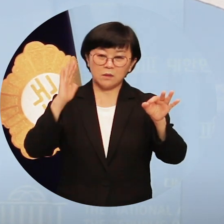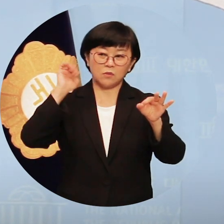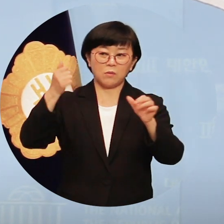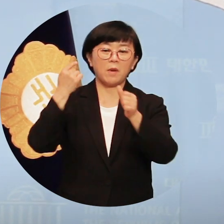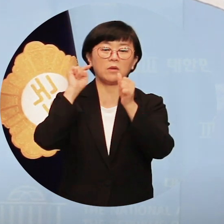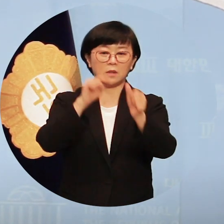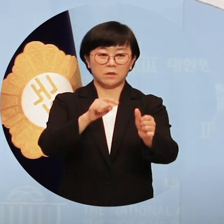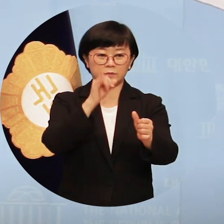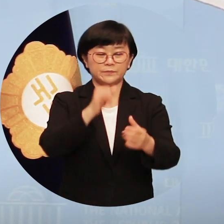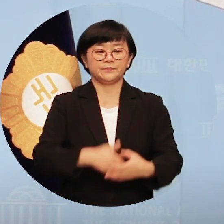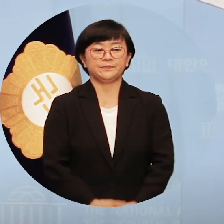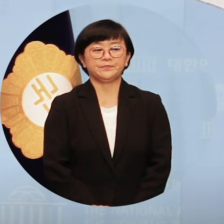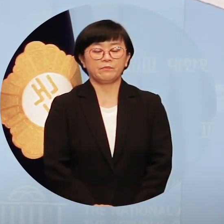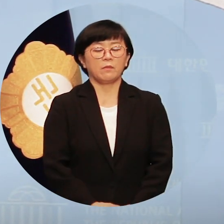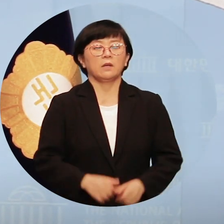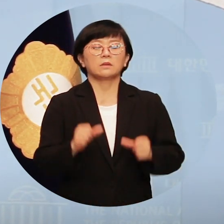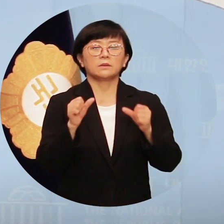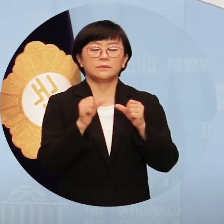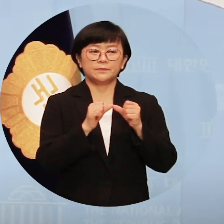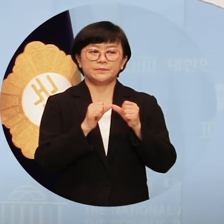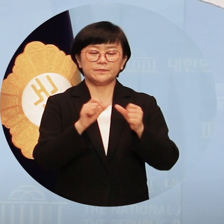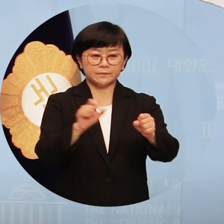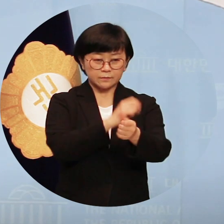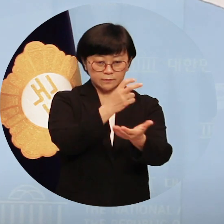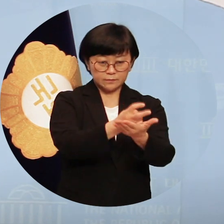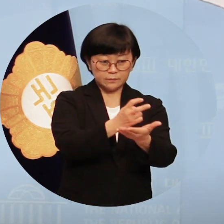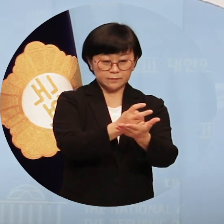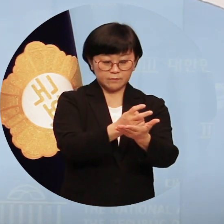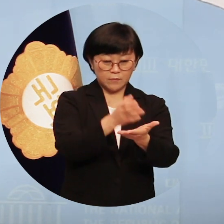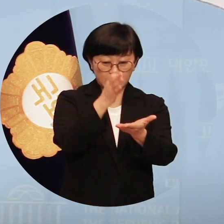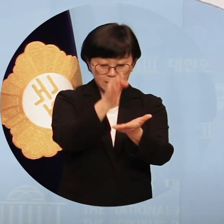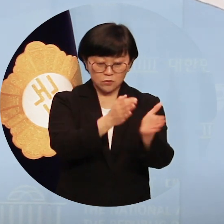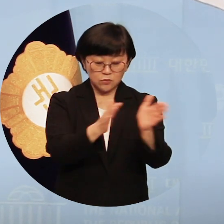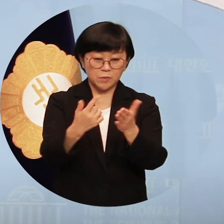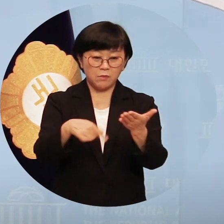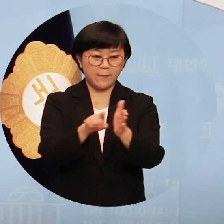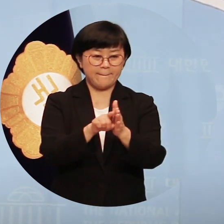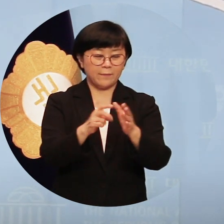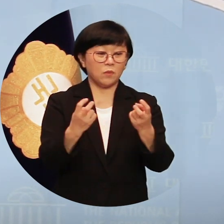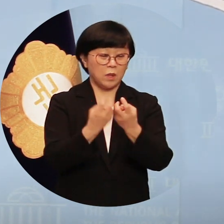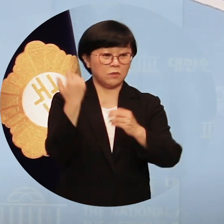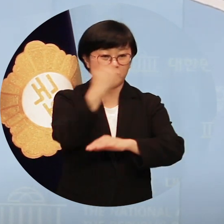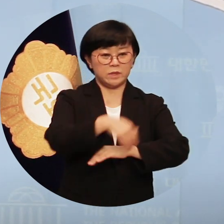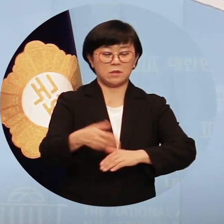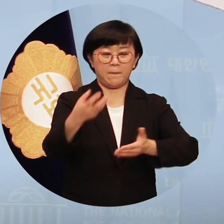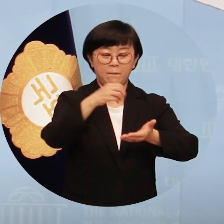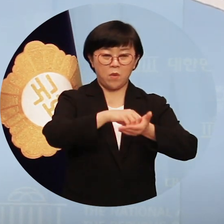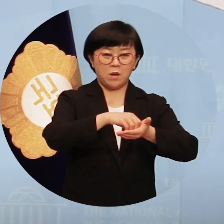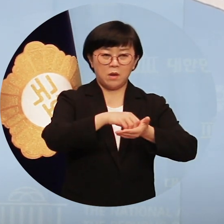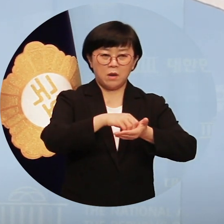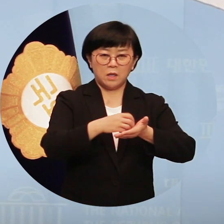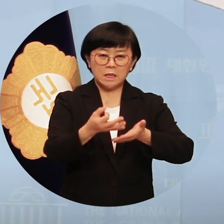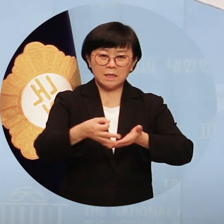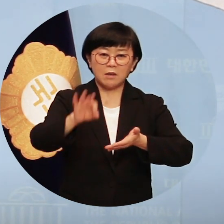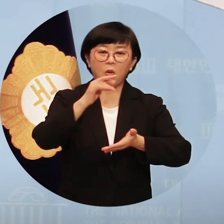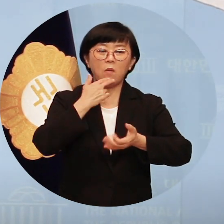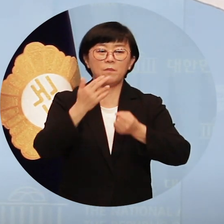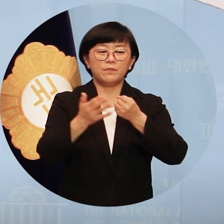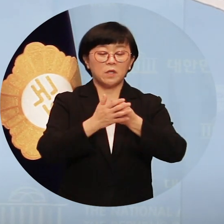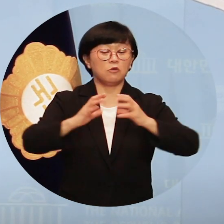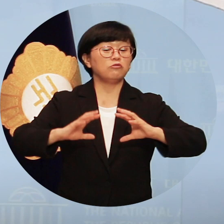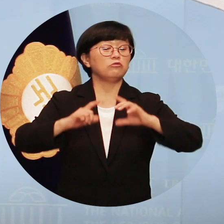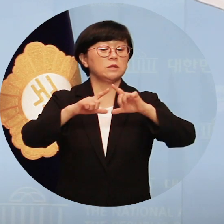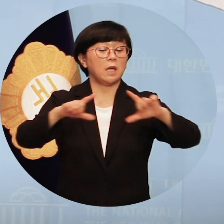특별법은 재원 마련 방안도 담았습니다. 무이자 특별재난 국채를 발행하고 정부가